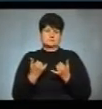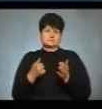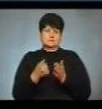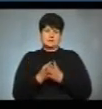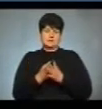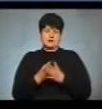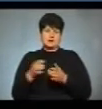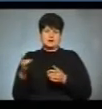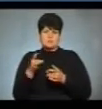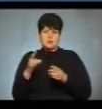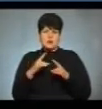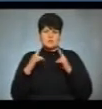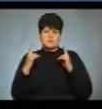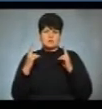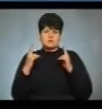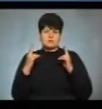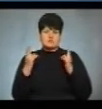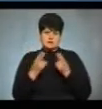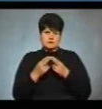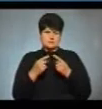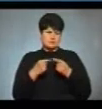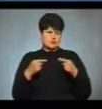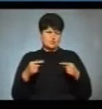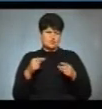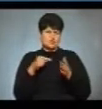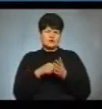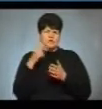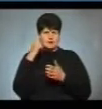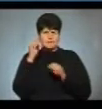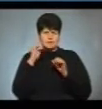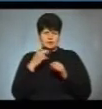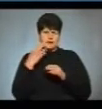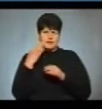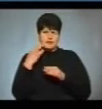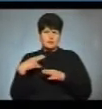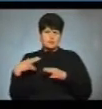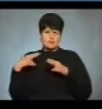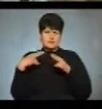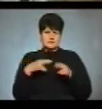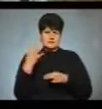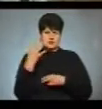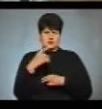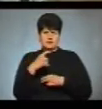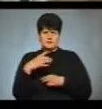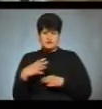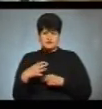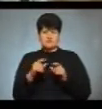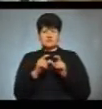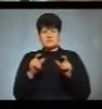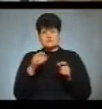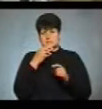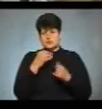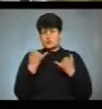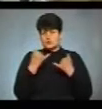республіканського стадіона з будь-якої точки Києва можна легко доїхати за 40 хвилин. У штабі Зеленського сказали,